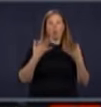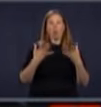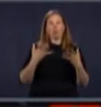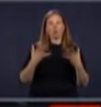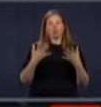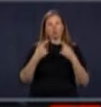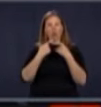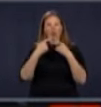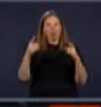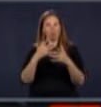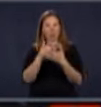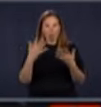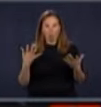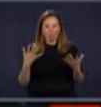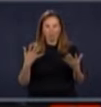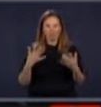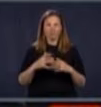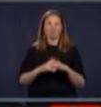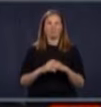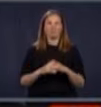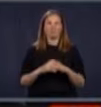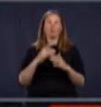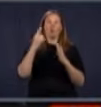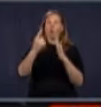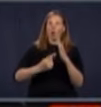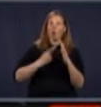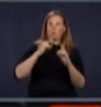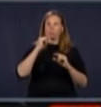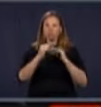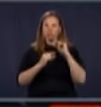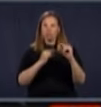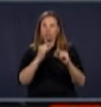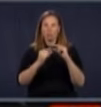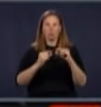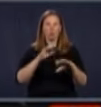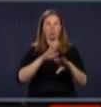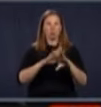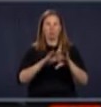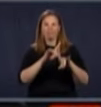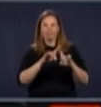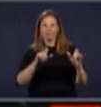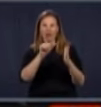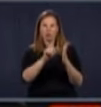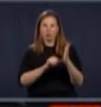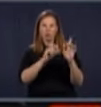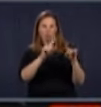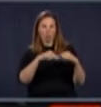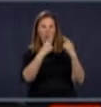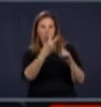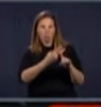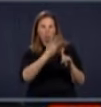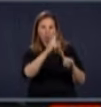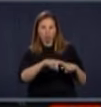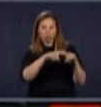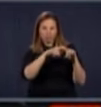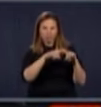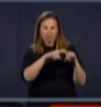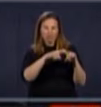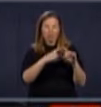ce que je vous annonce, c'est qu'on va reprendre graduellement les activités qui ont été mises en pause, dont